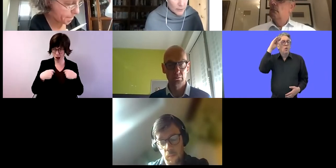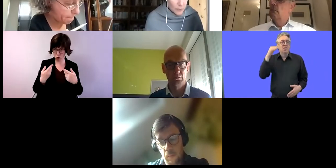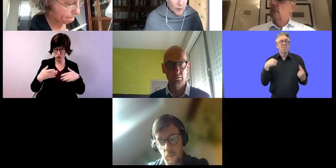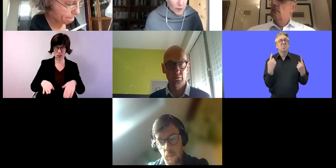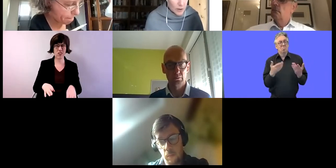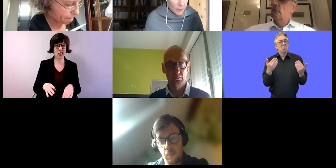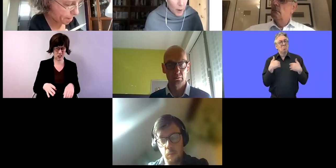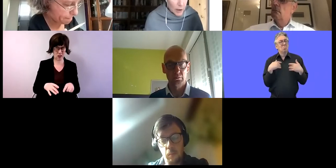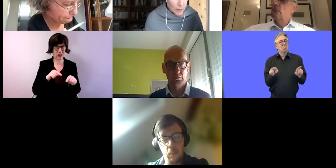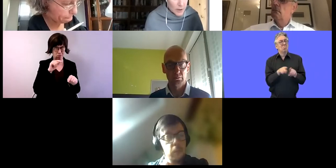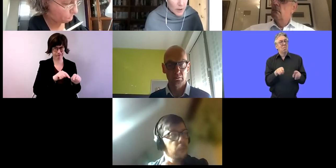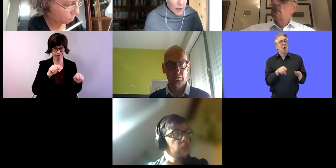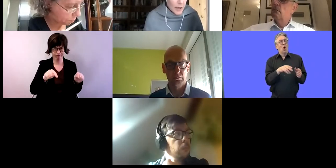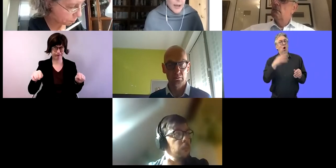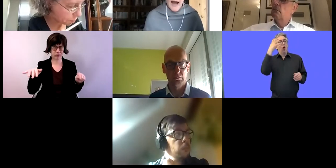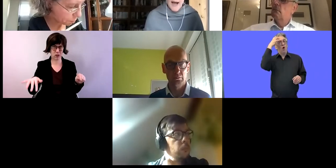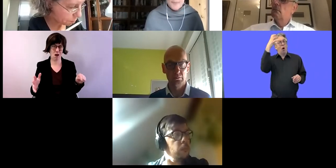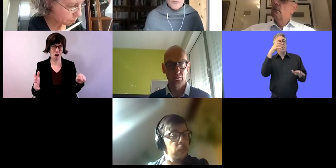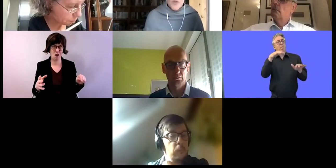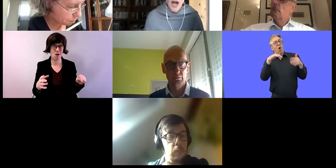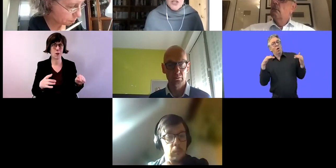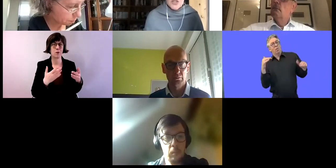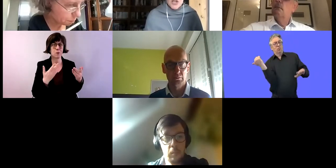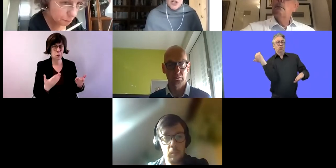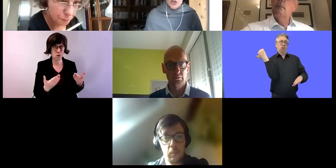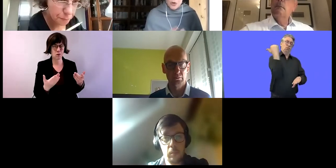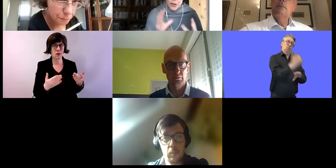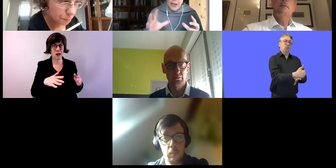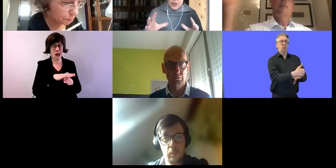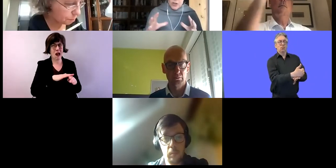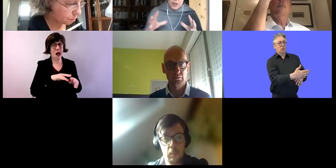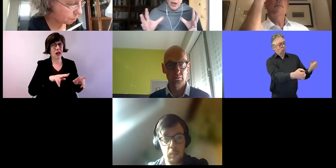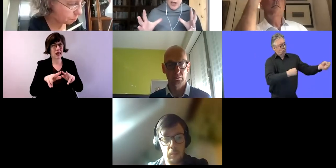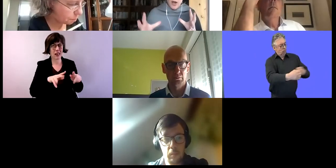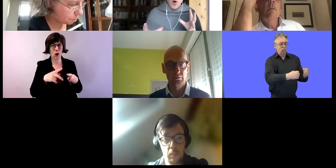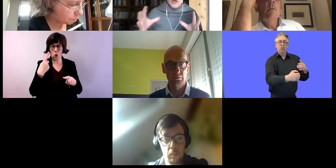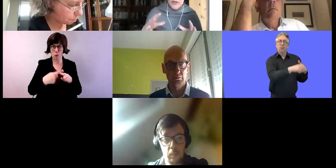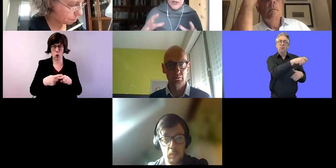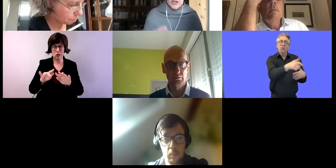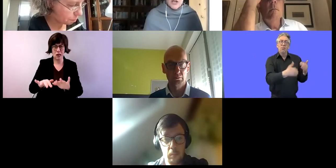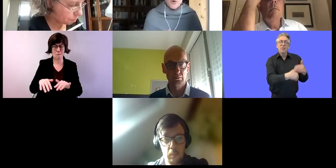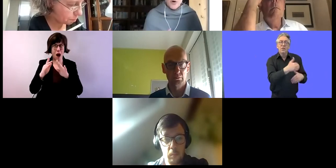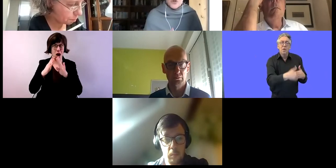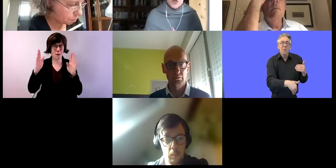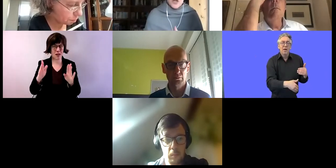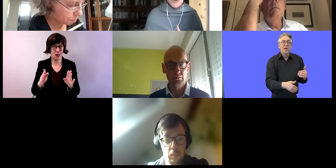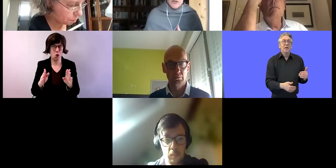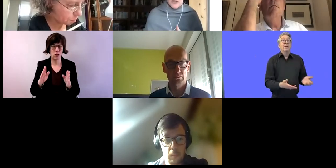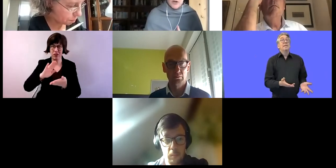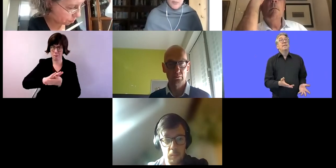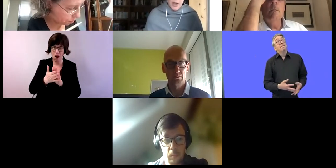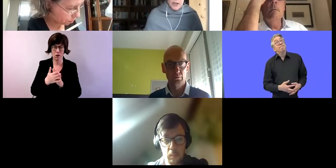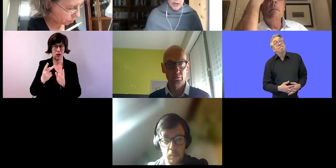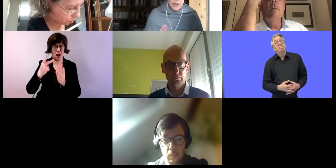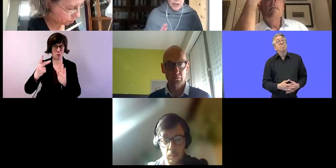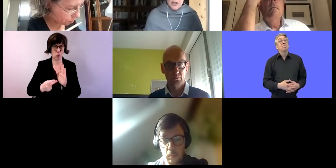Häusern, in diesen Regierungs- und Parlamentsgebäuden bei uns. Und